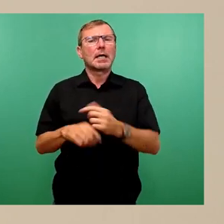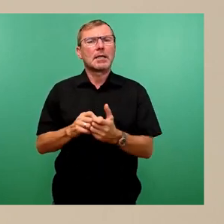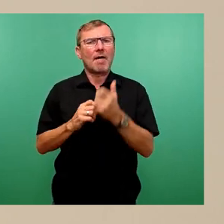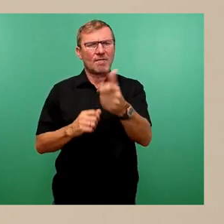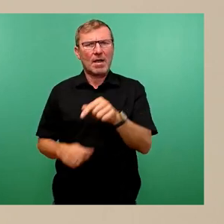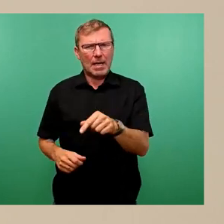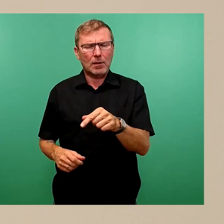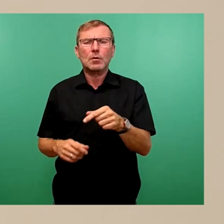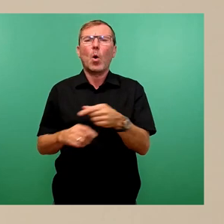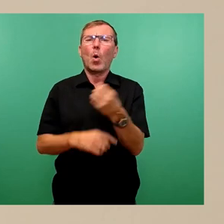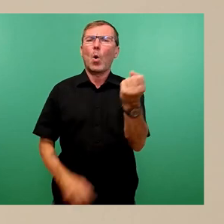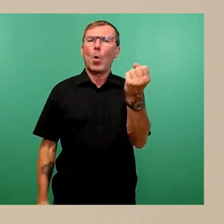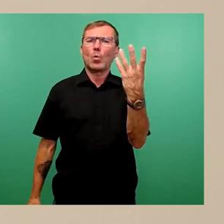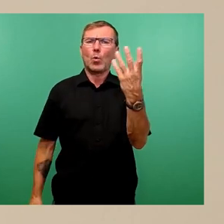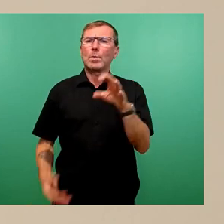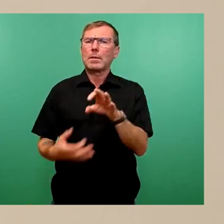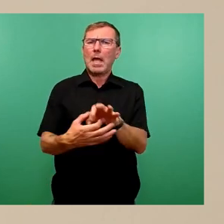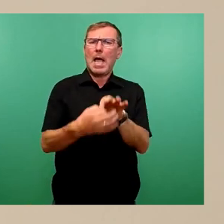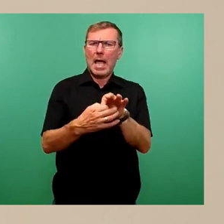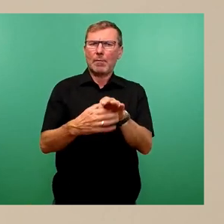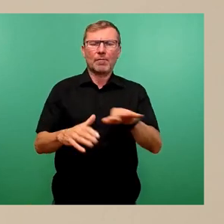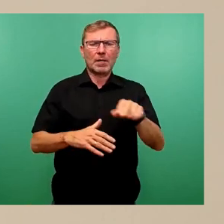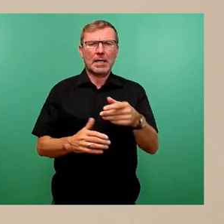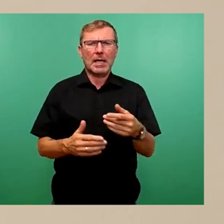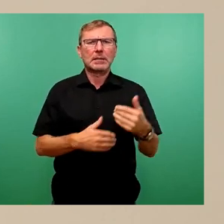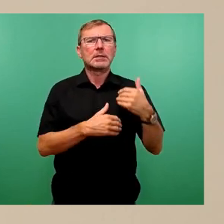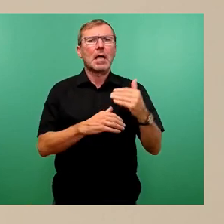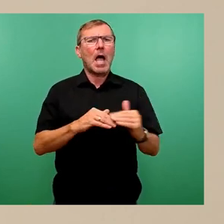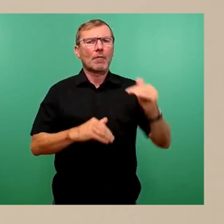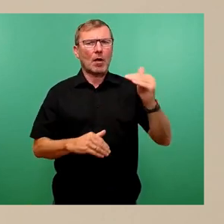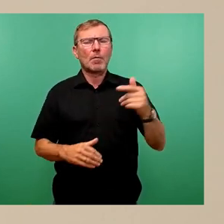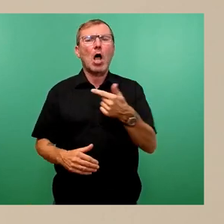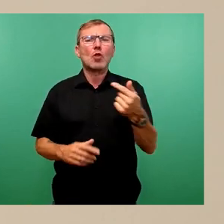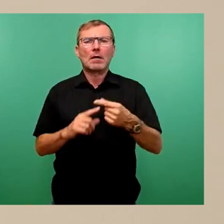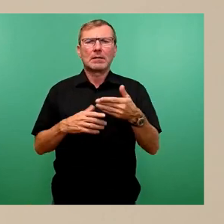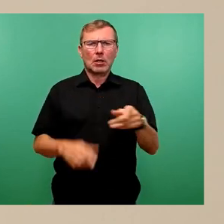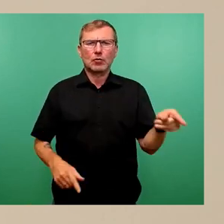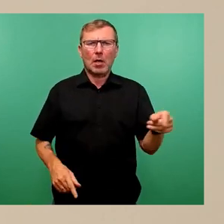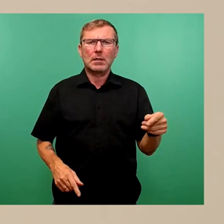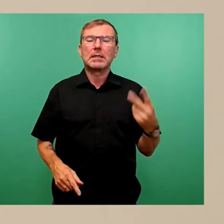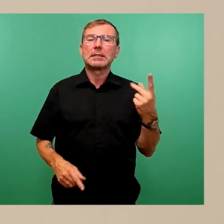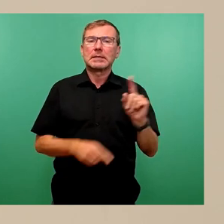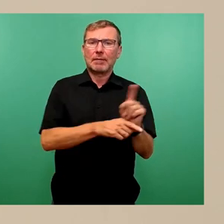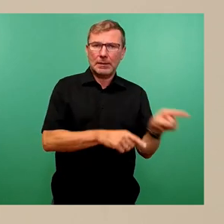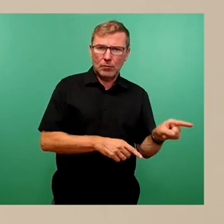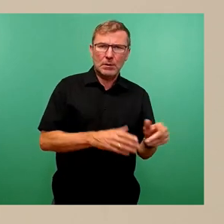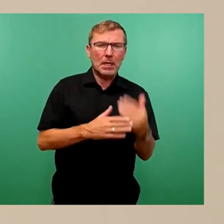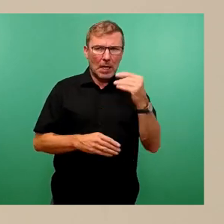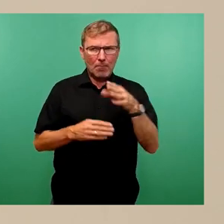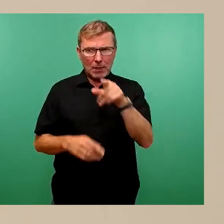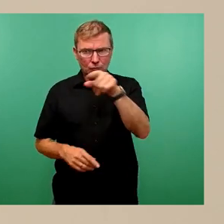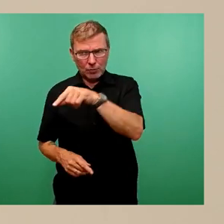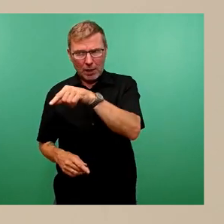Grünzeiten wurden abhängig vom Verkehrsaufkommen an den Zufahrten Teugewitzer Straße um zwei Sekunden und Naumannstraße, das ist, ich vermute, Sie meinten nicht die